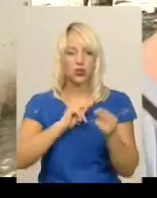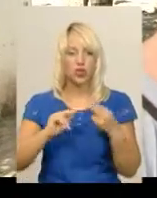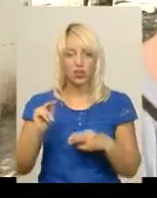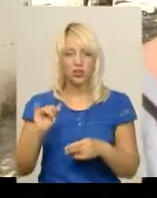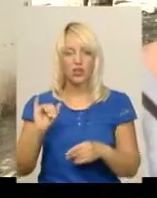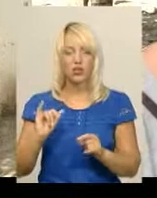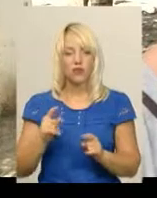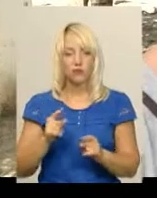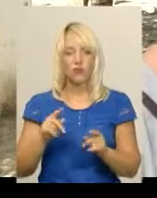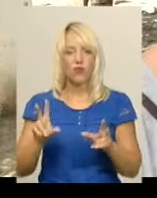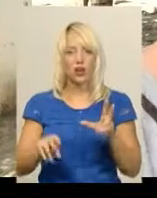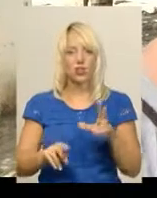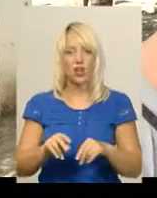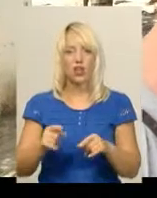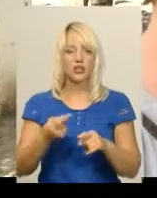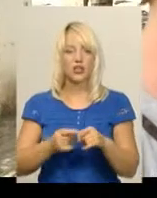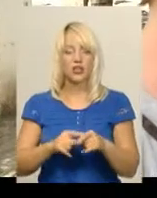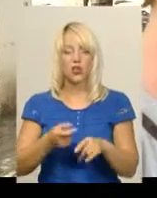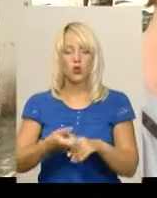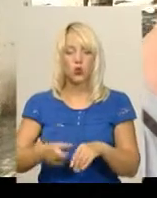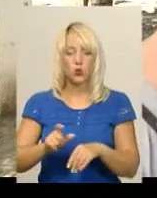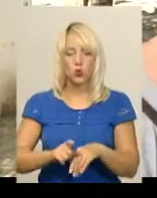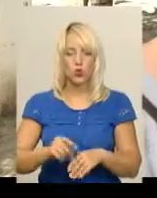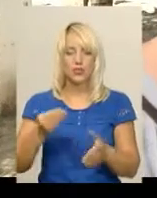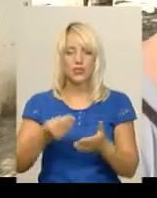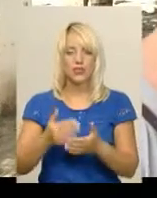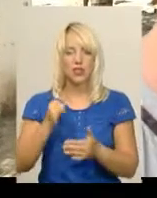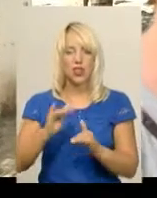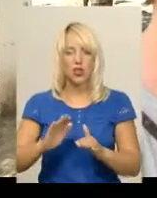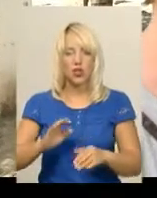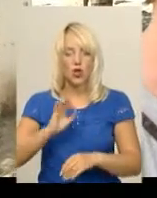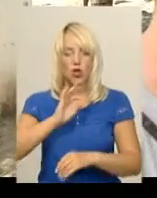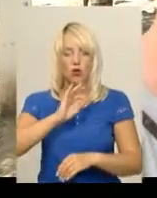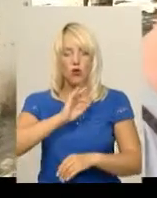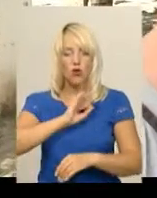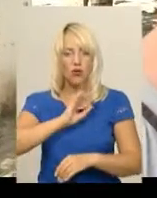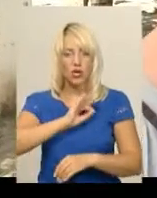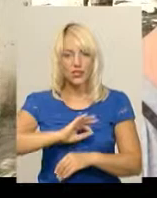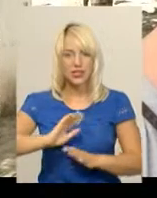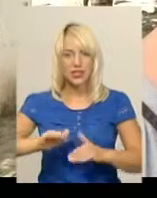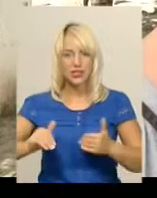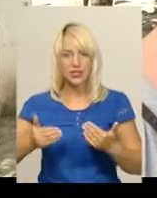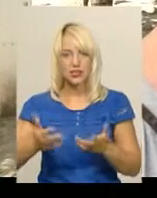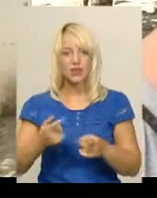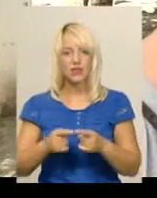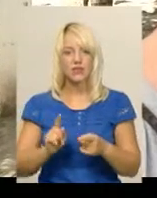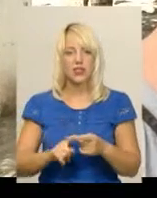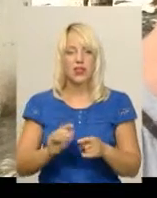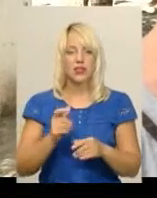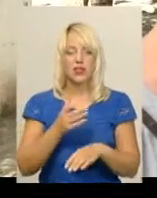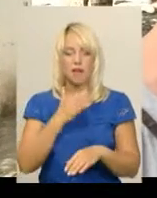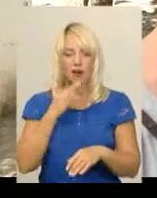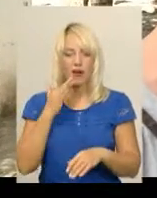і вважаю, що це дуже цінна і корисна ініціатива і, звичайно, це набагато менше